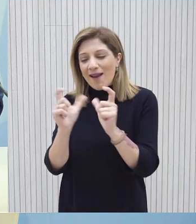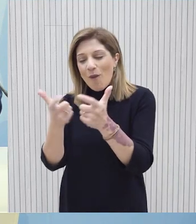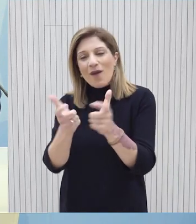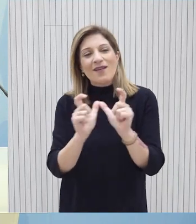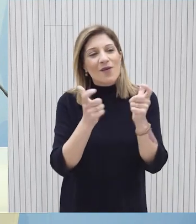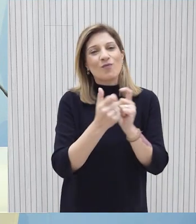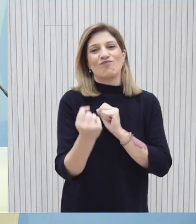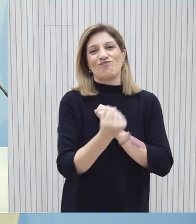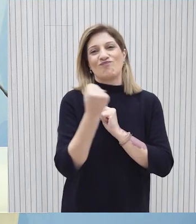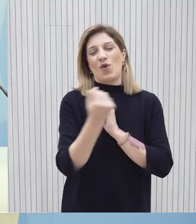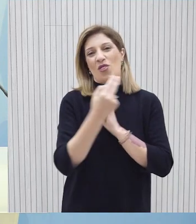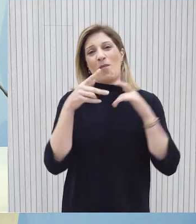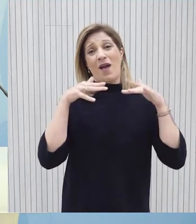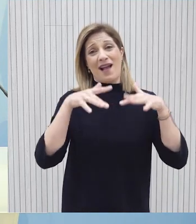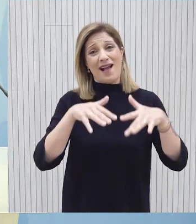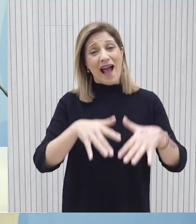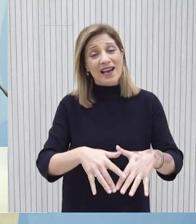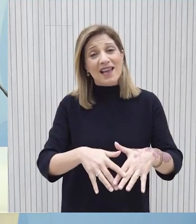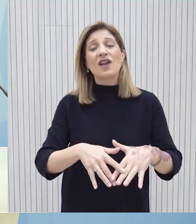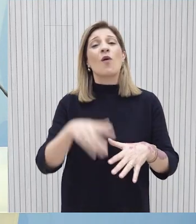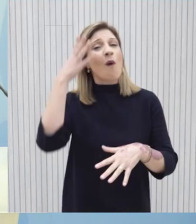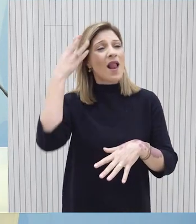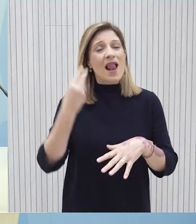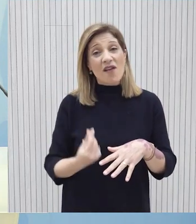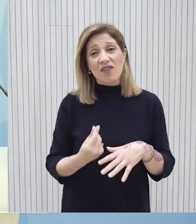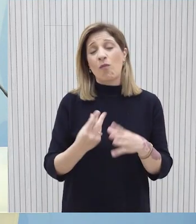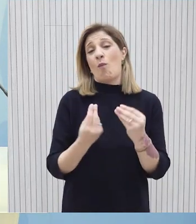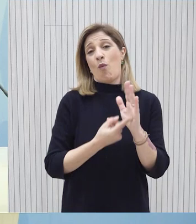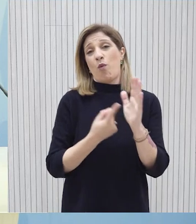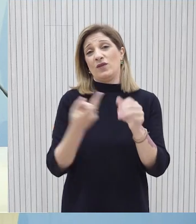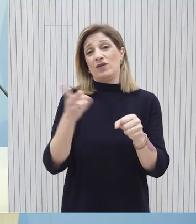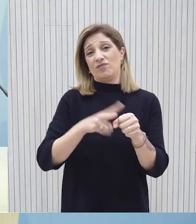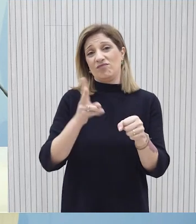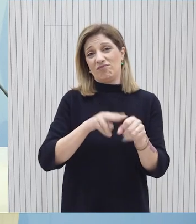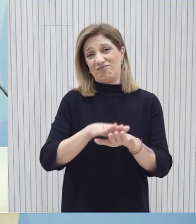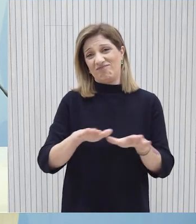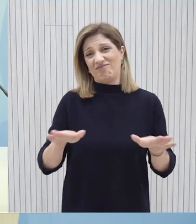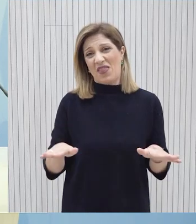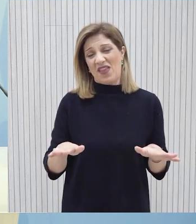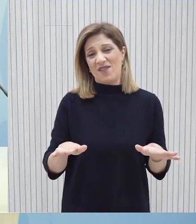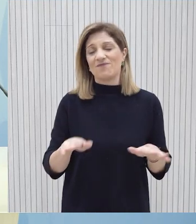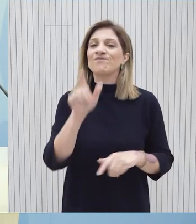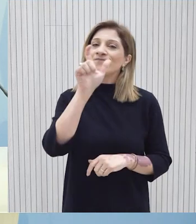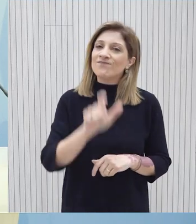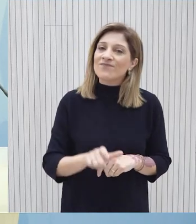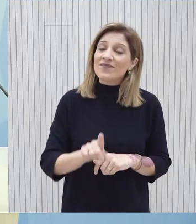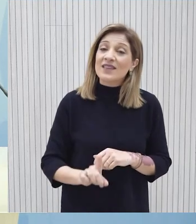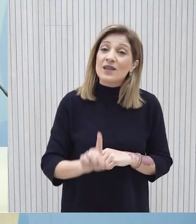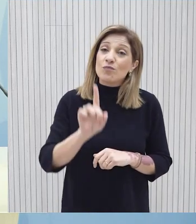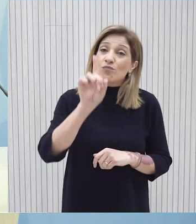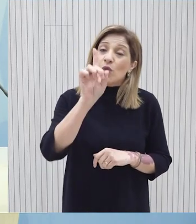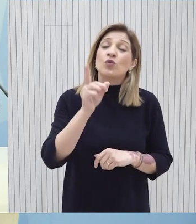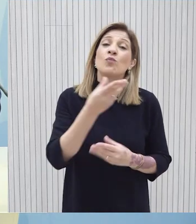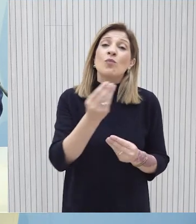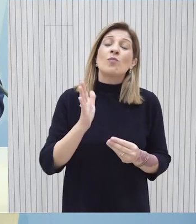την παγκόσμια κοινότητα. Ο καρκίνος και η λευχαιμία είναι η δεύτερη συχνότερη αιτία θανάτου στα παιδιά μετά τα ατυχήματα. Είναι όμως η πρώτη αιτία